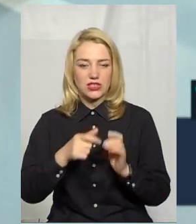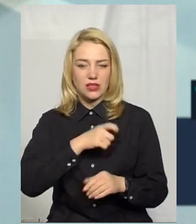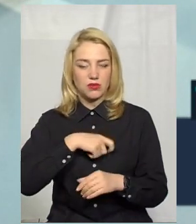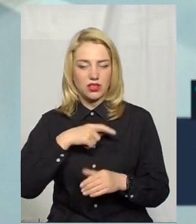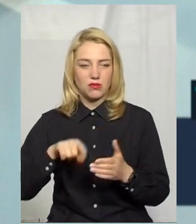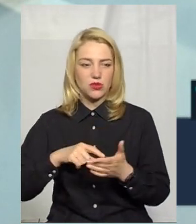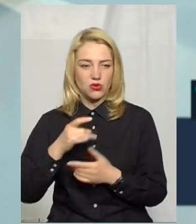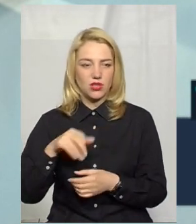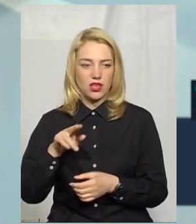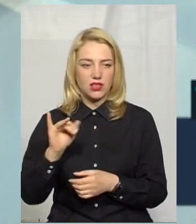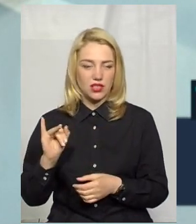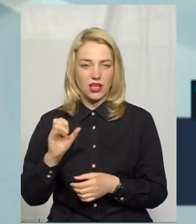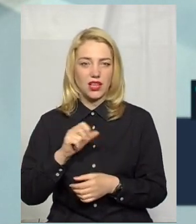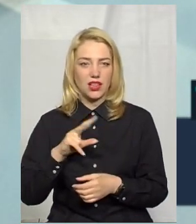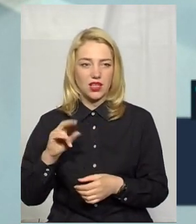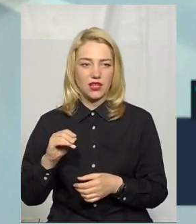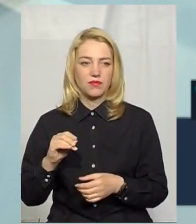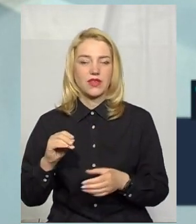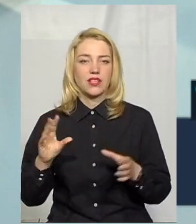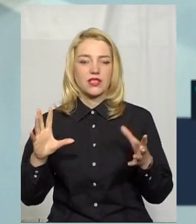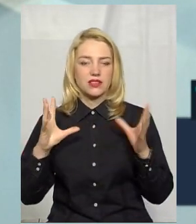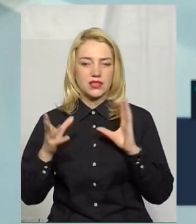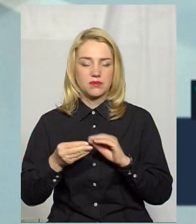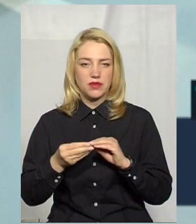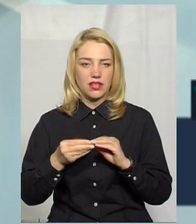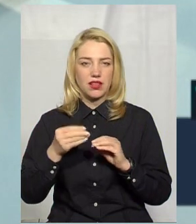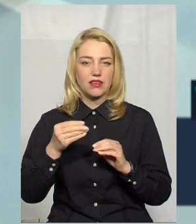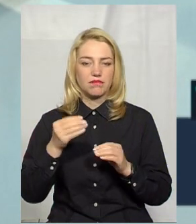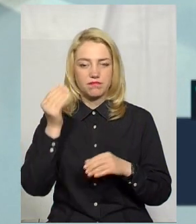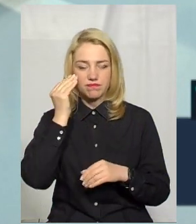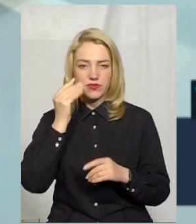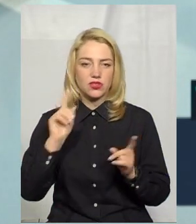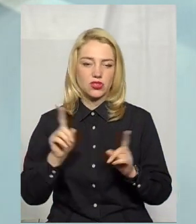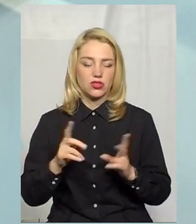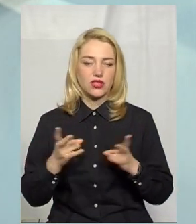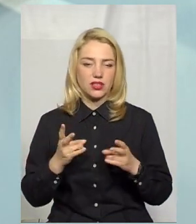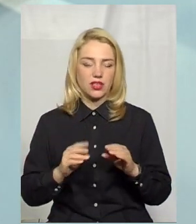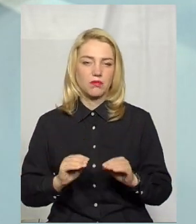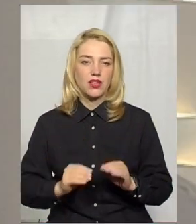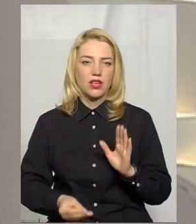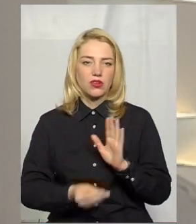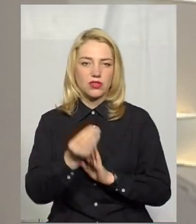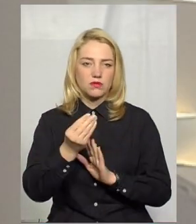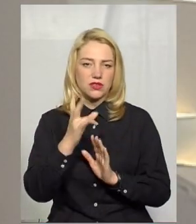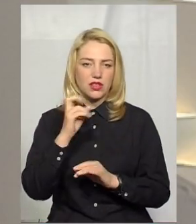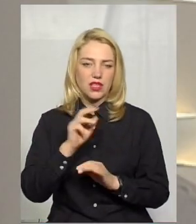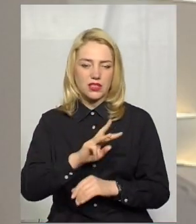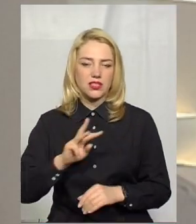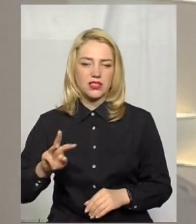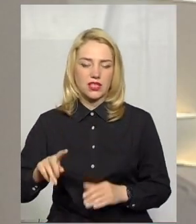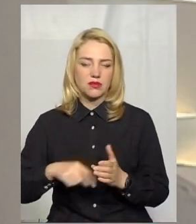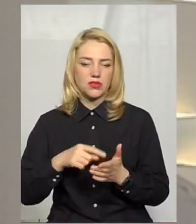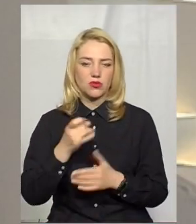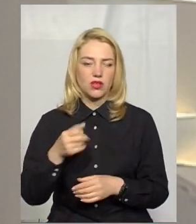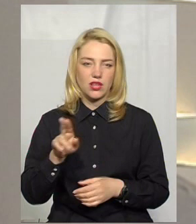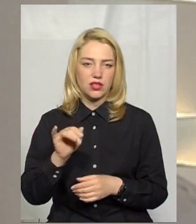ради, не пам'ятаю вже, але дійшли спільної точки зору, що варто розмістити, наприклад, на сайті міської ради номера телефонів